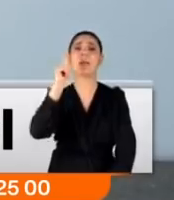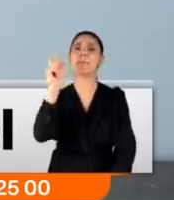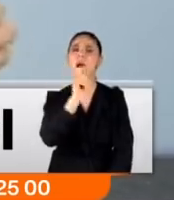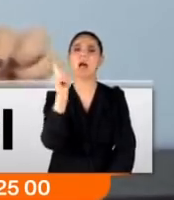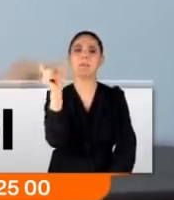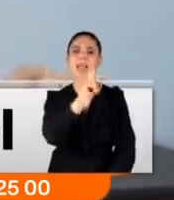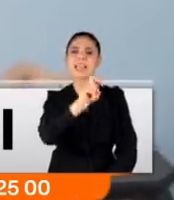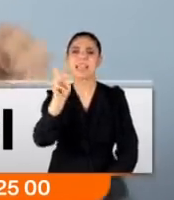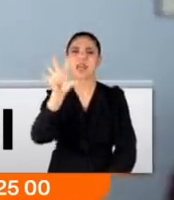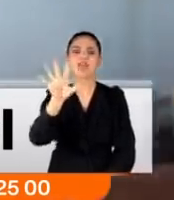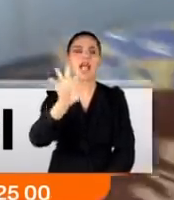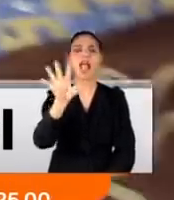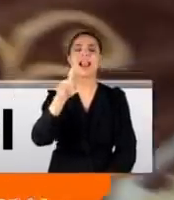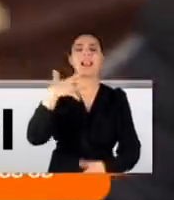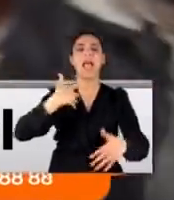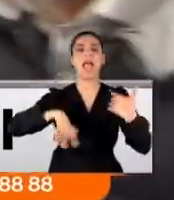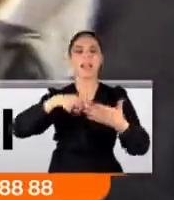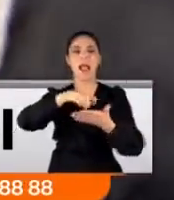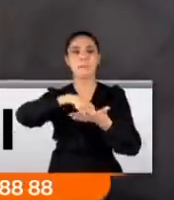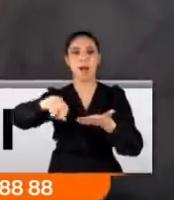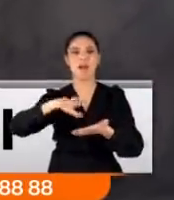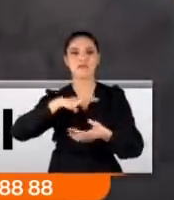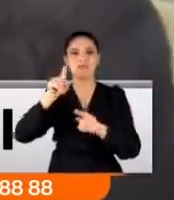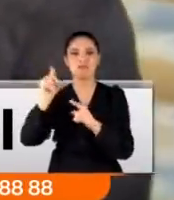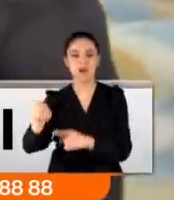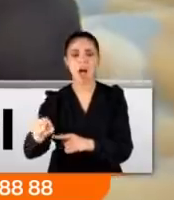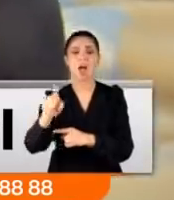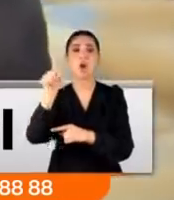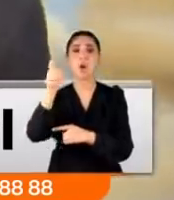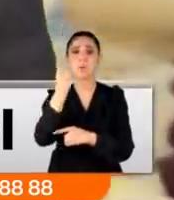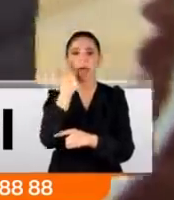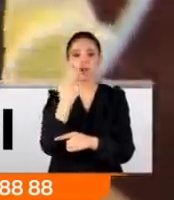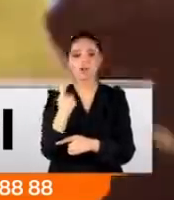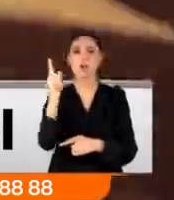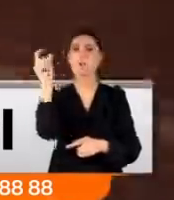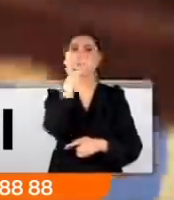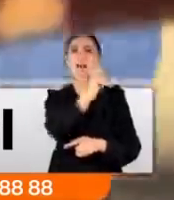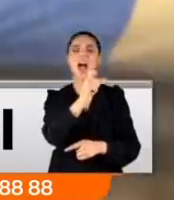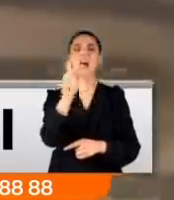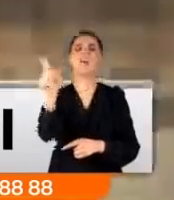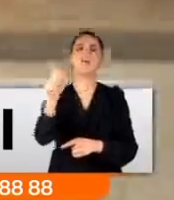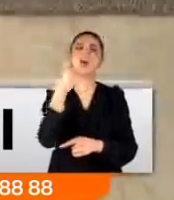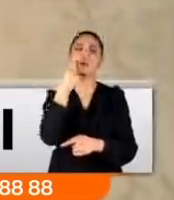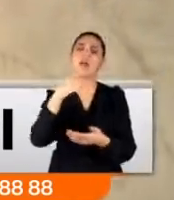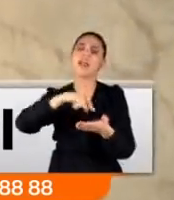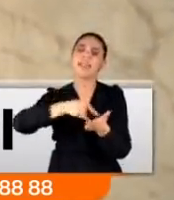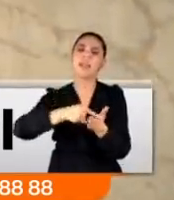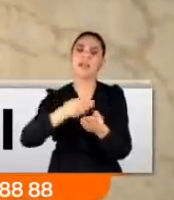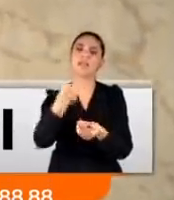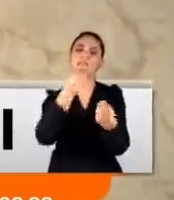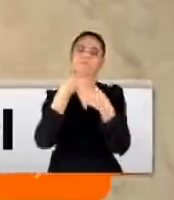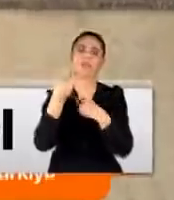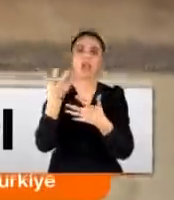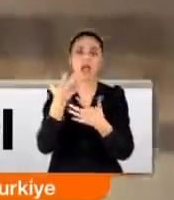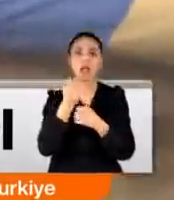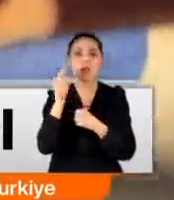aylık 850 lira engelli maaşı alıyordu. Öyle ki o parayla tüm ay boyunca geçinmeye çalışıyordu. Bu